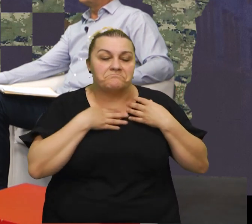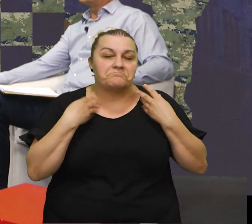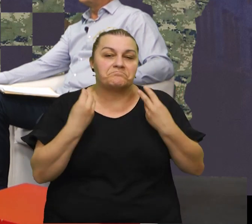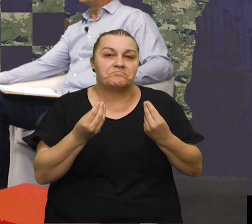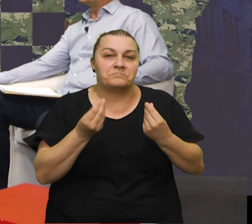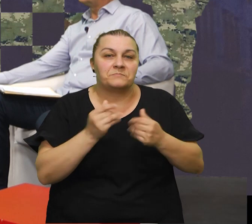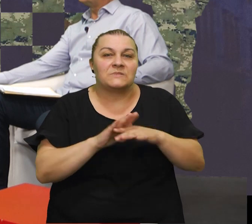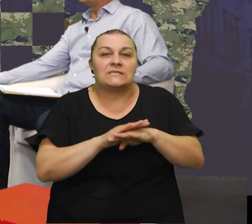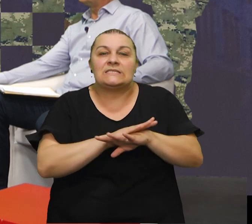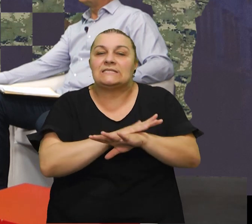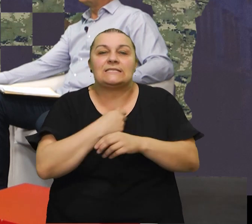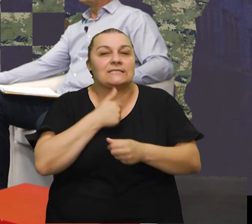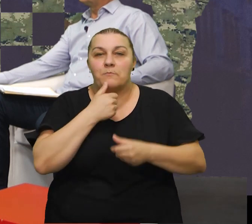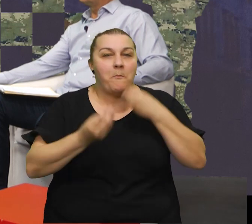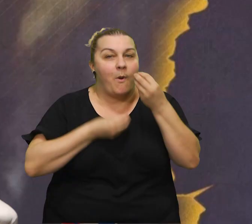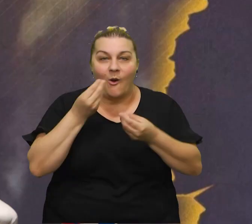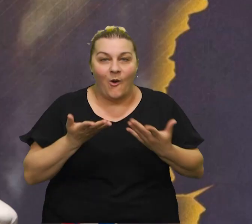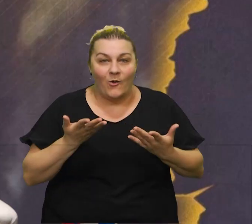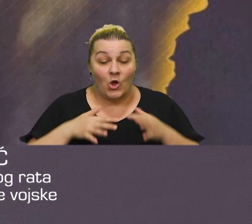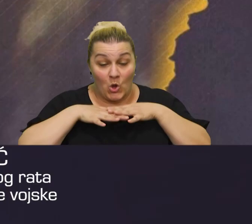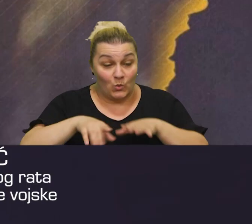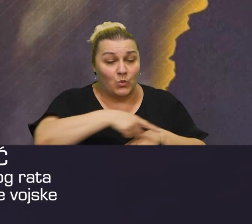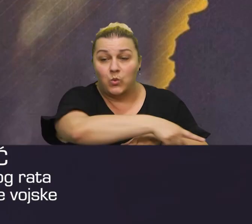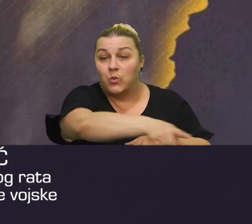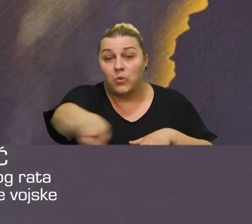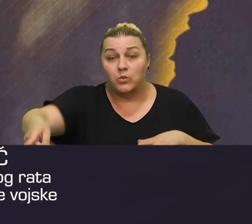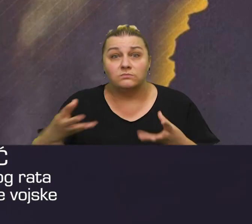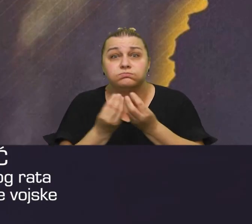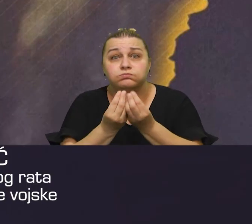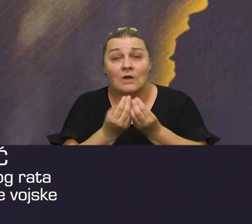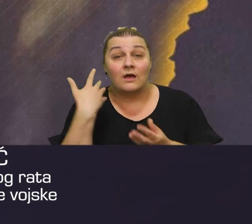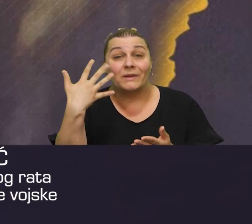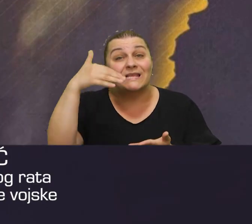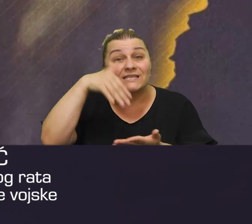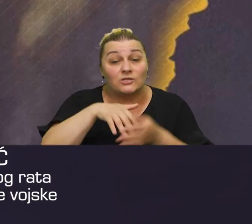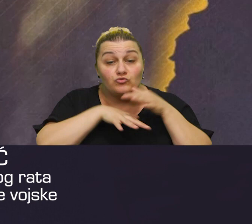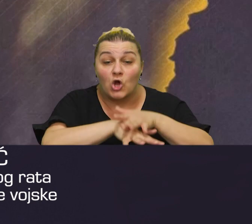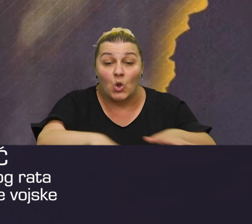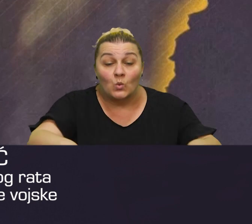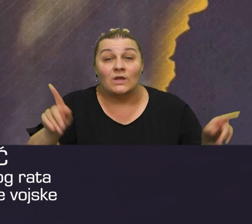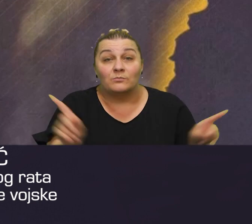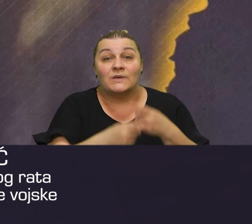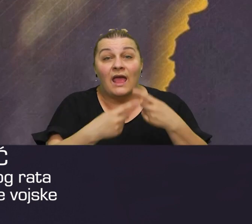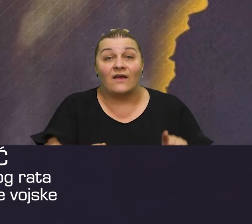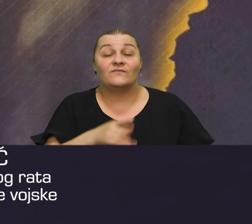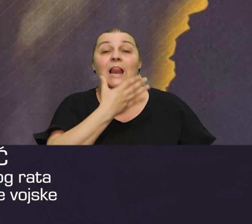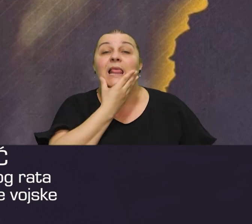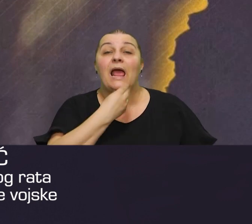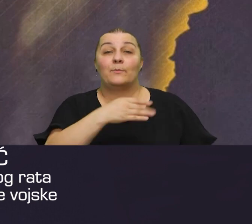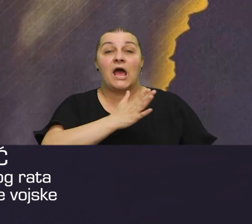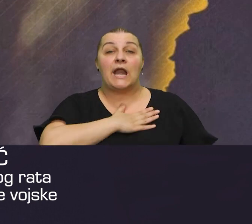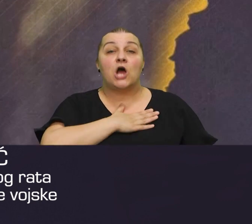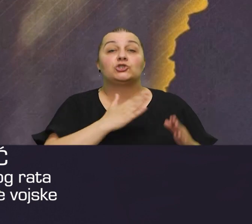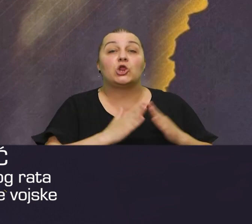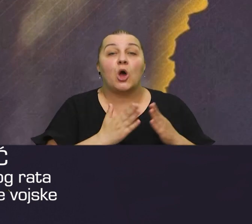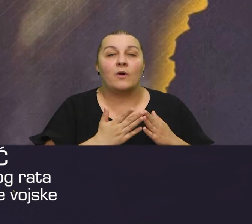to je nešto nevjerovatno to kad ljudi dole znaši masa 50.000 ljudi piva lijepa naša domovina pa